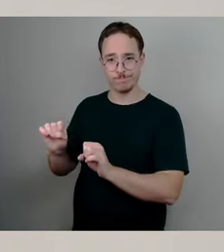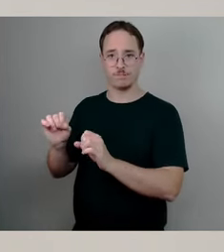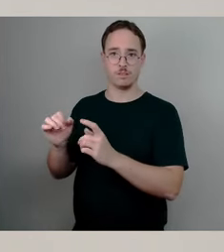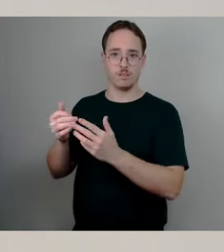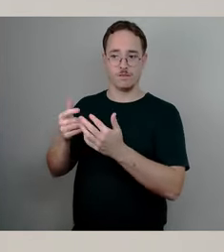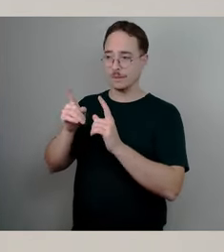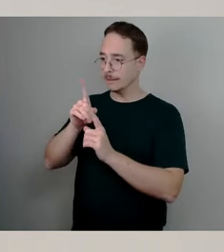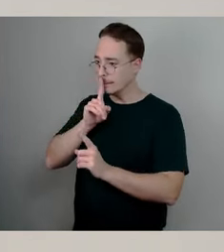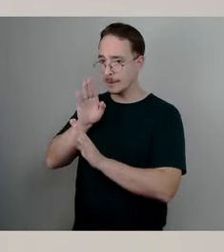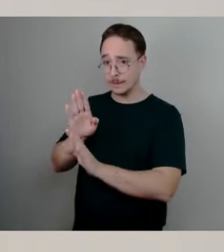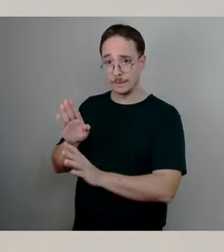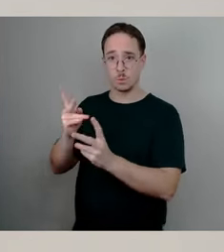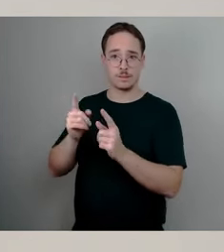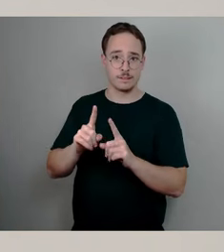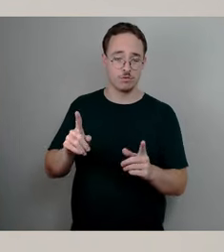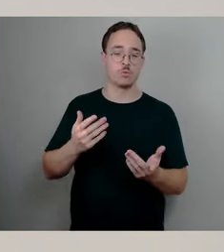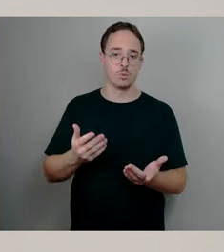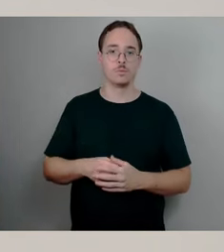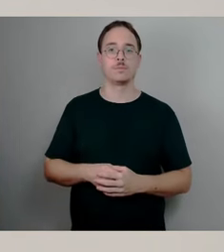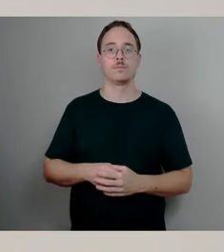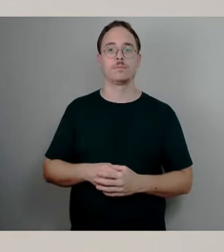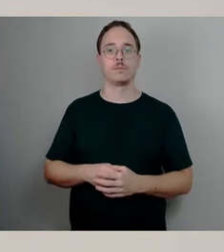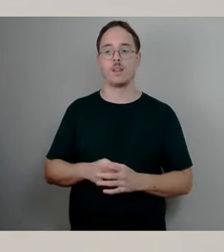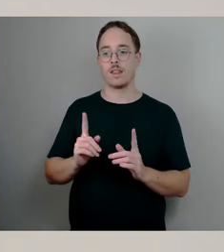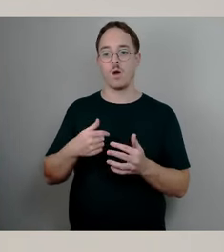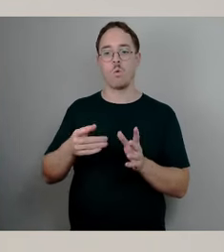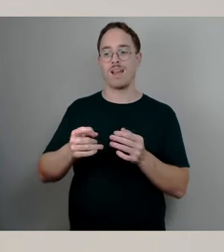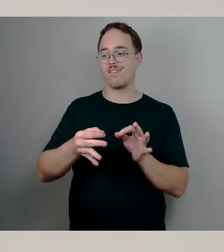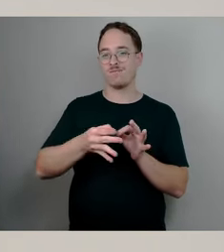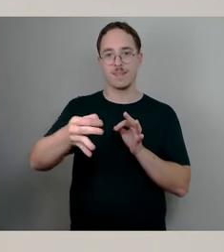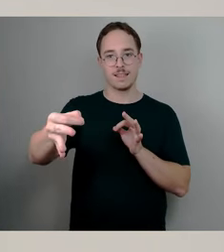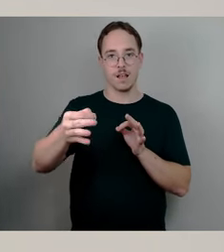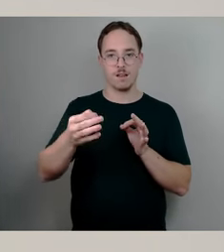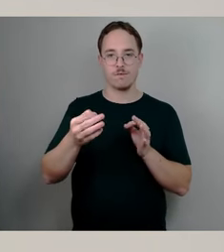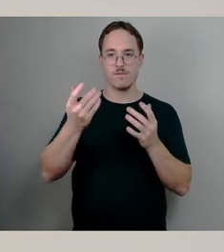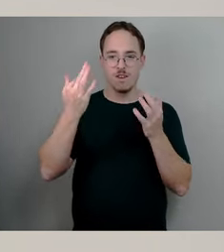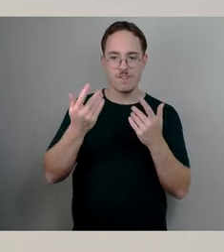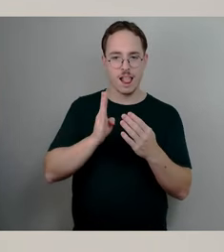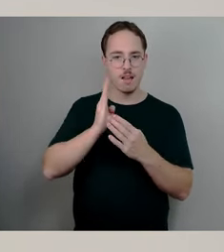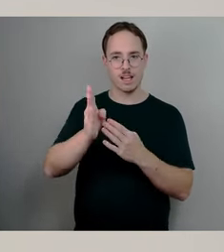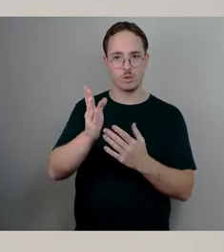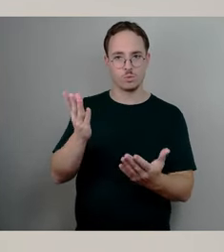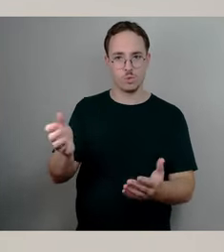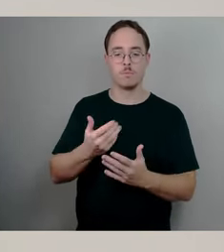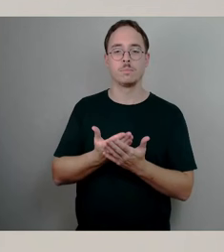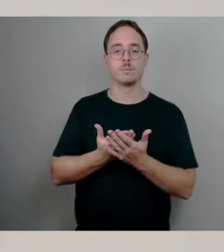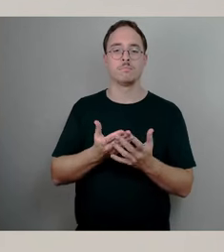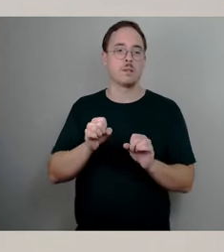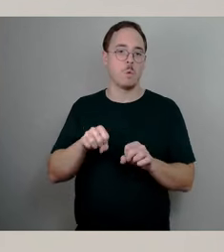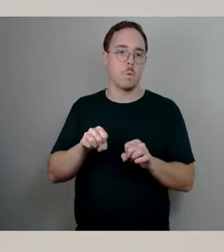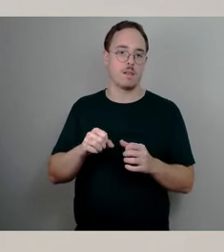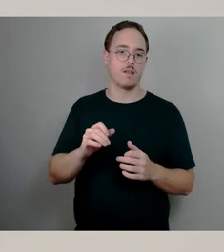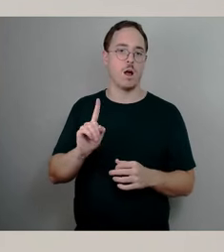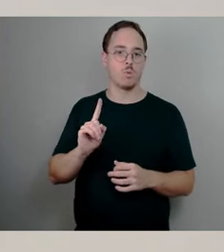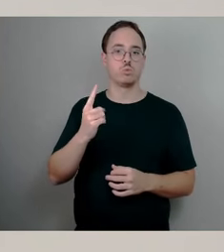von Außengastronomie zur Nachbarschaft und so weiter abhängig, ob eben auch nach 22 Uhr sozusagen